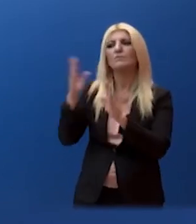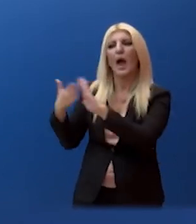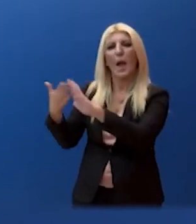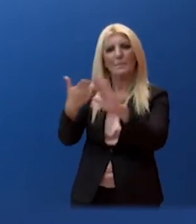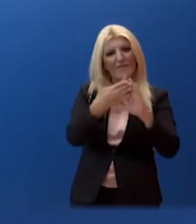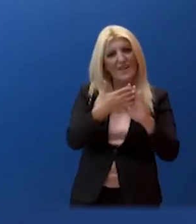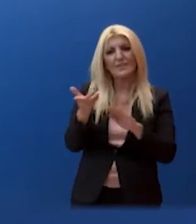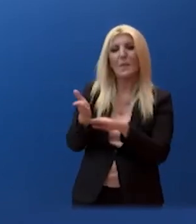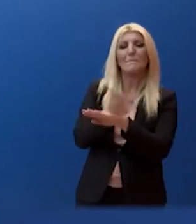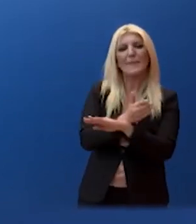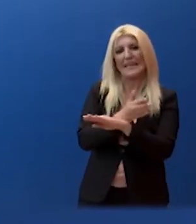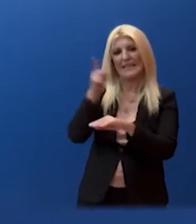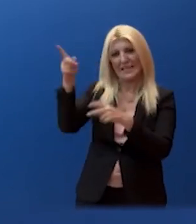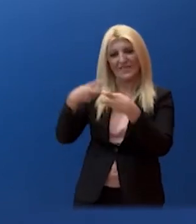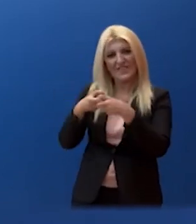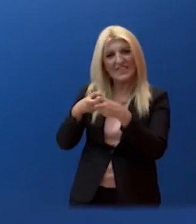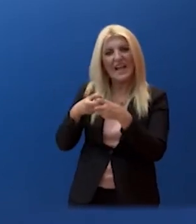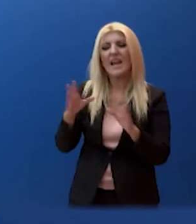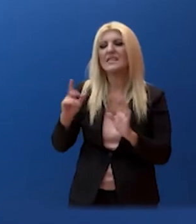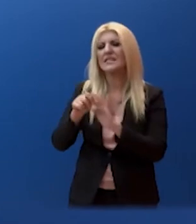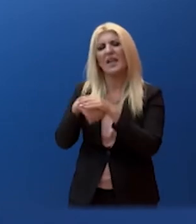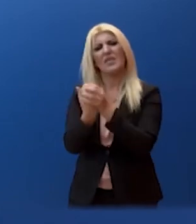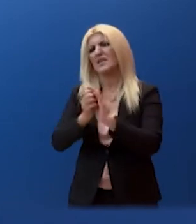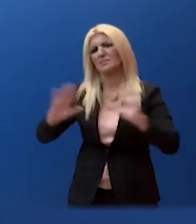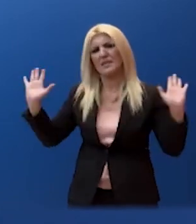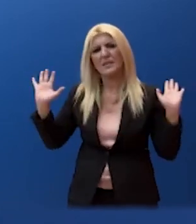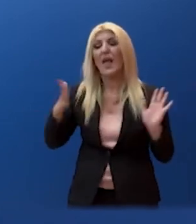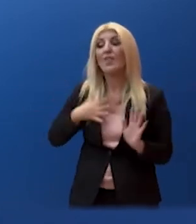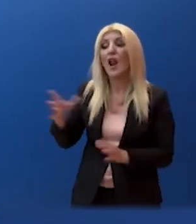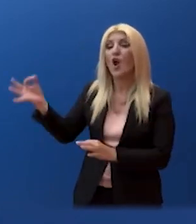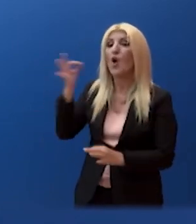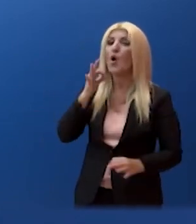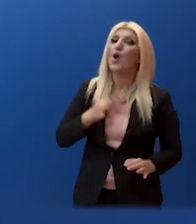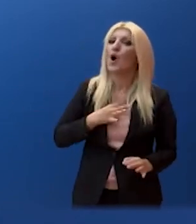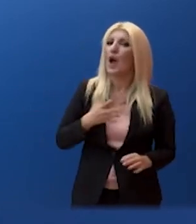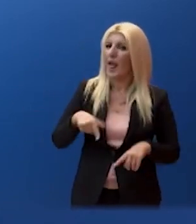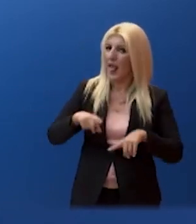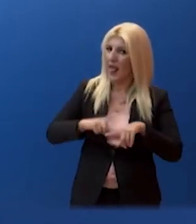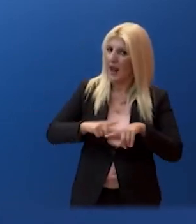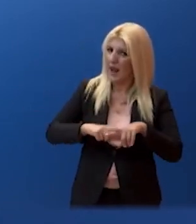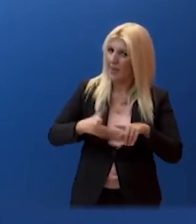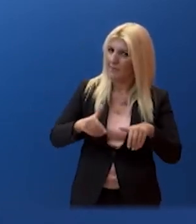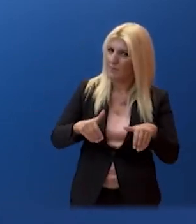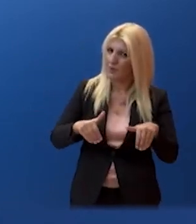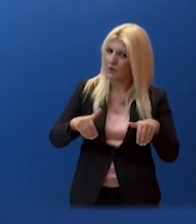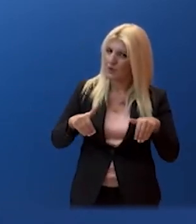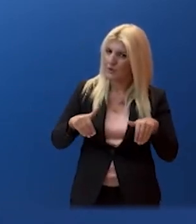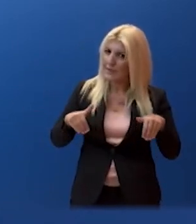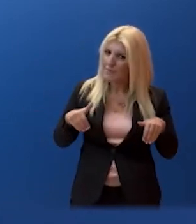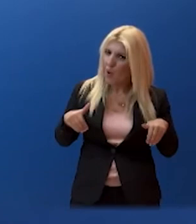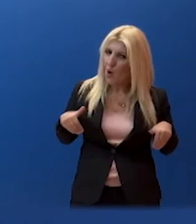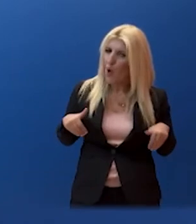Συντεμβρίου στις Βρυξέλλες, θέλω να μας πείτε αν μπορείτε, αν η Ελλάδα επαναχωρεί από το αίτημα για